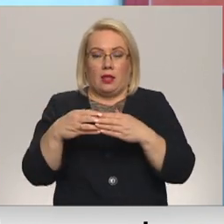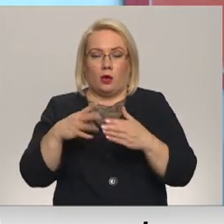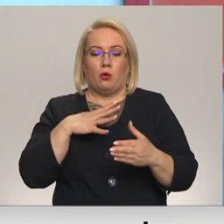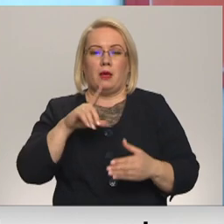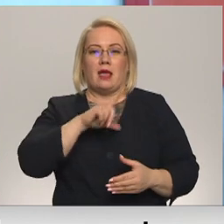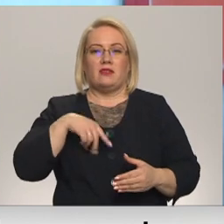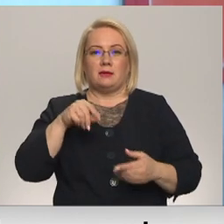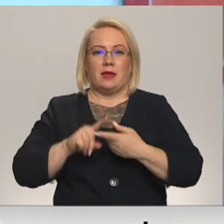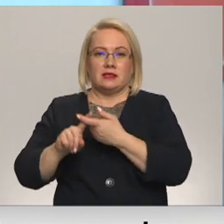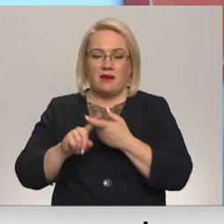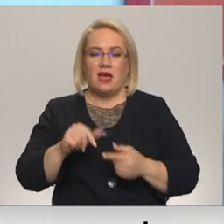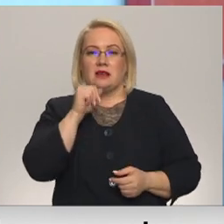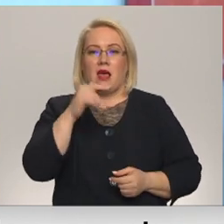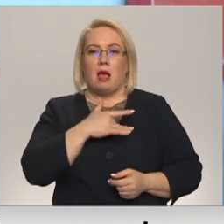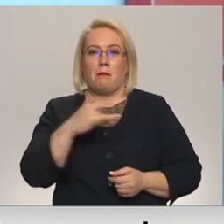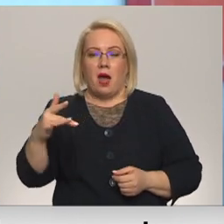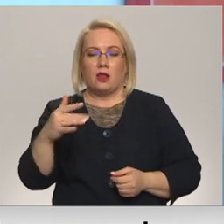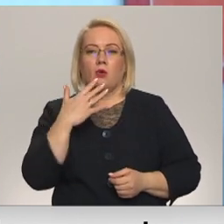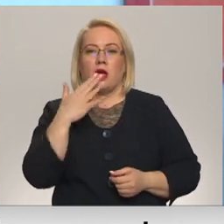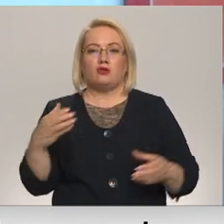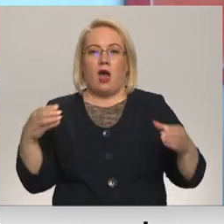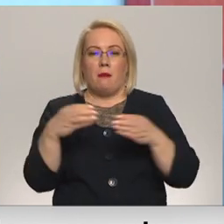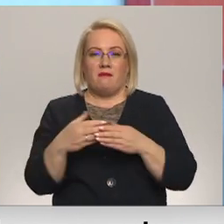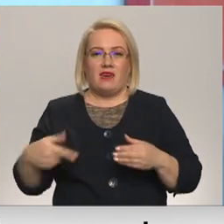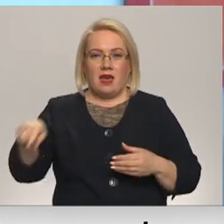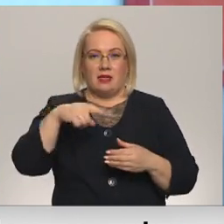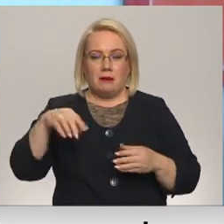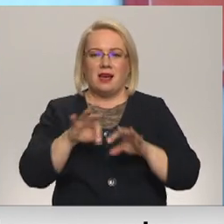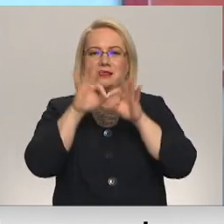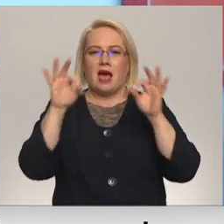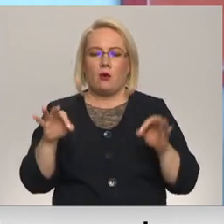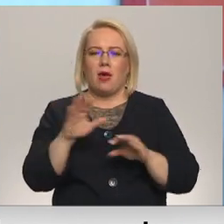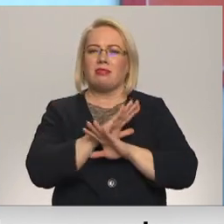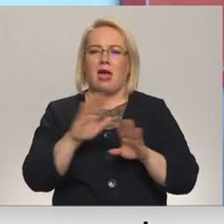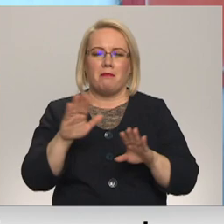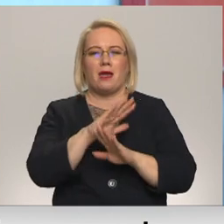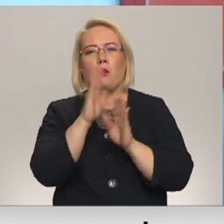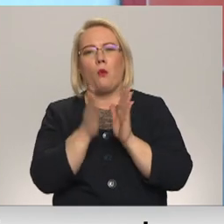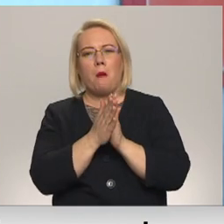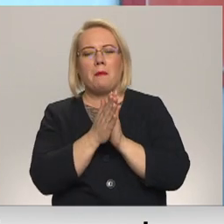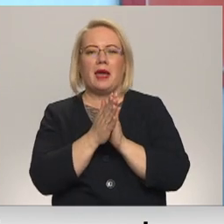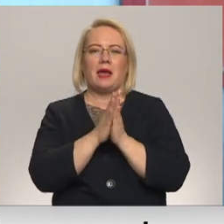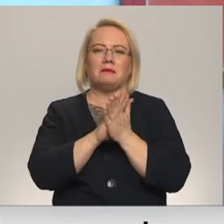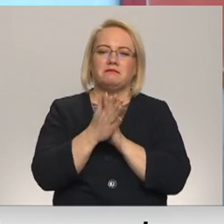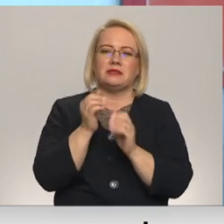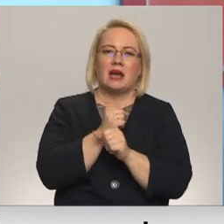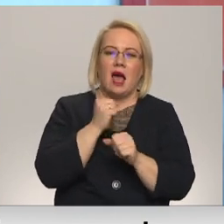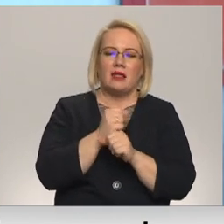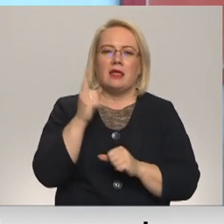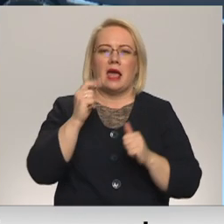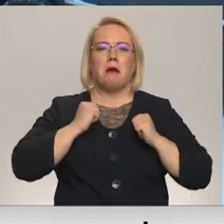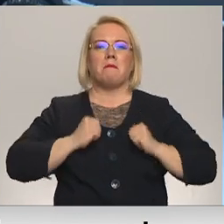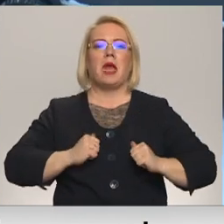Savienība, Latvijas Zaļā partiju un Nacionālā apvienība, jau sākotnē nebija vērsta uz kopīgu darbu, bet gan tikai uz mierīgu līdzēs